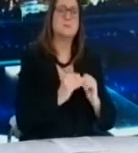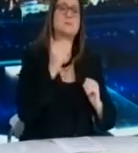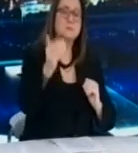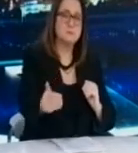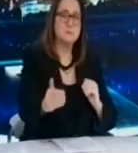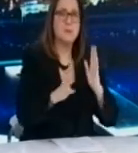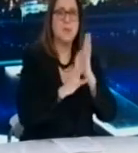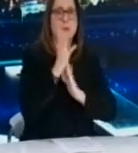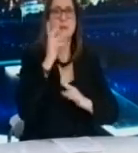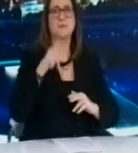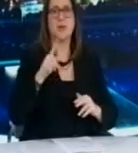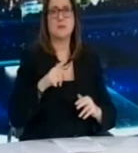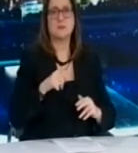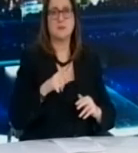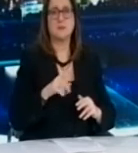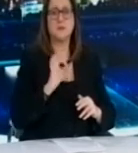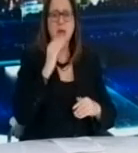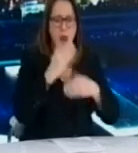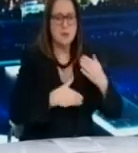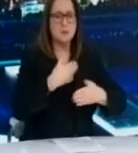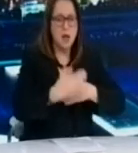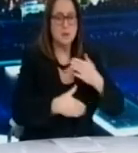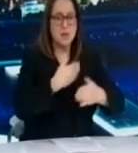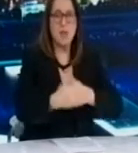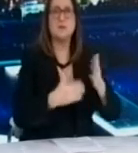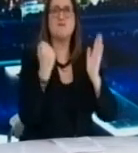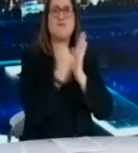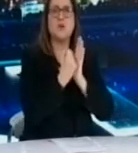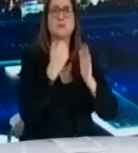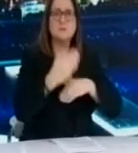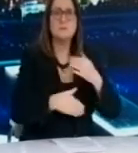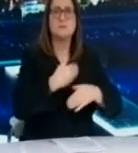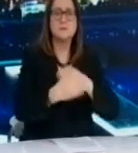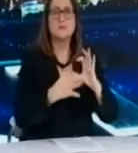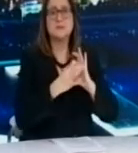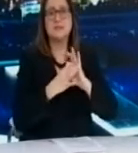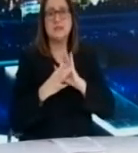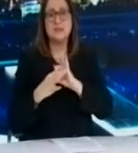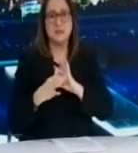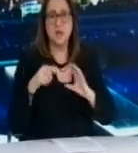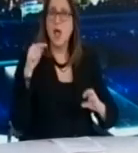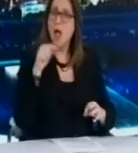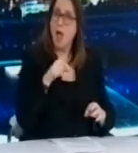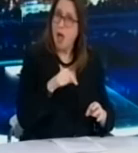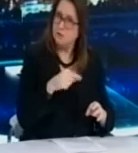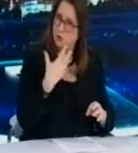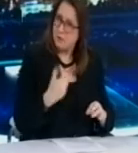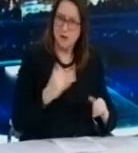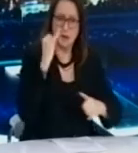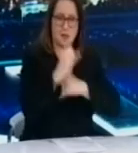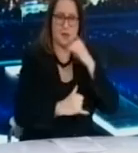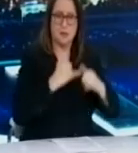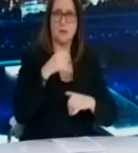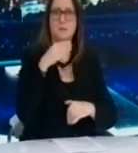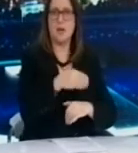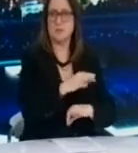ημέρες. Οι βεβαιώσεις αυτές έχουν ξεκινήσει να εκδίδονται από χθες. Χορηγούνται αφενός ηλεκτρονικά από το Πληροφοριακό Σύστημα Εργάνη του Υπουργείου Εργασίας